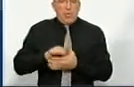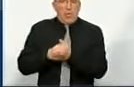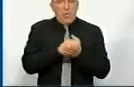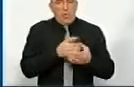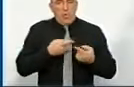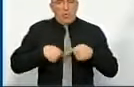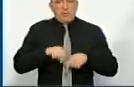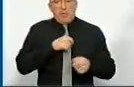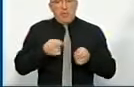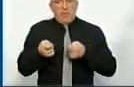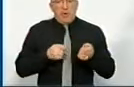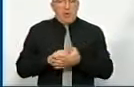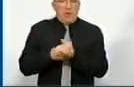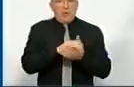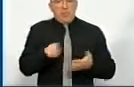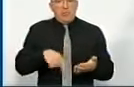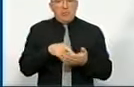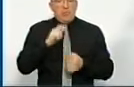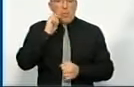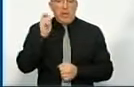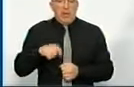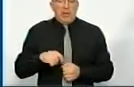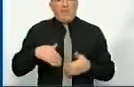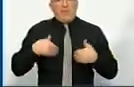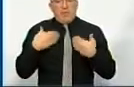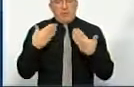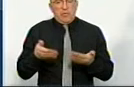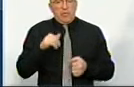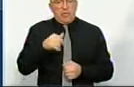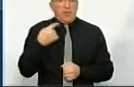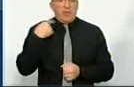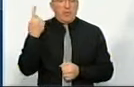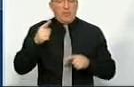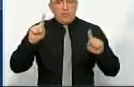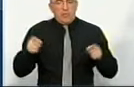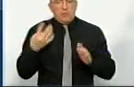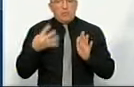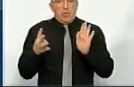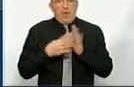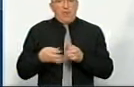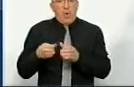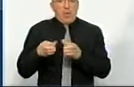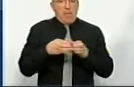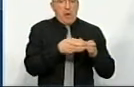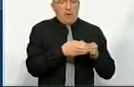органів місцевого самоврядування Асоціації міста України. Вітаю вас, Паноксан. Вітаю. У Кіровоградській області створено 49 громад,